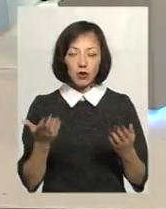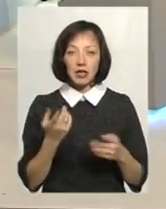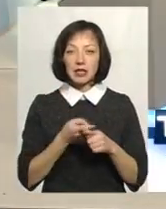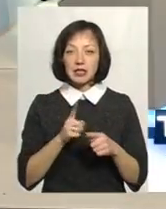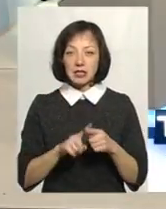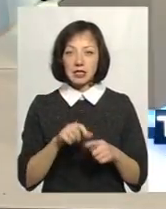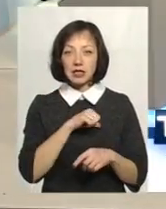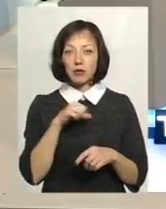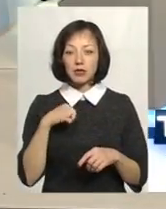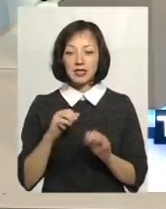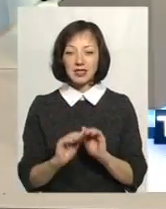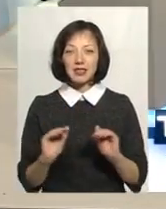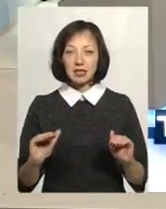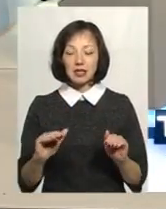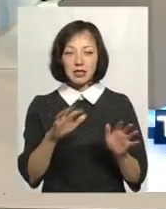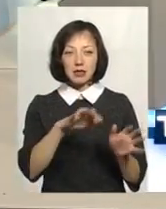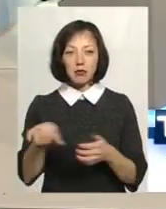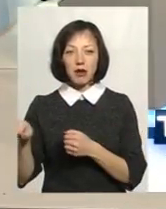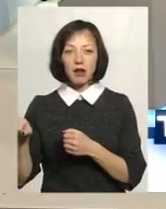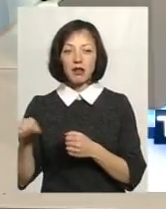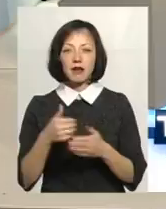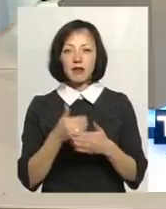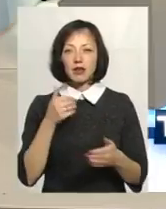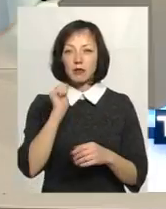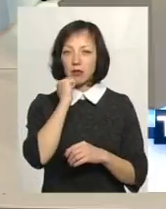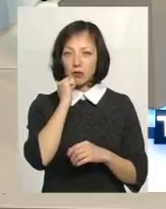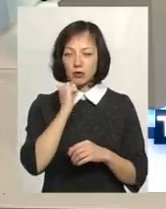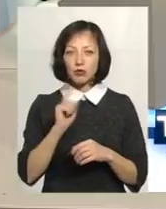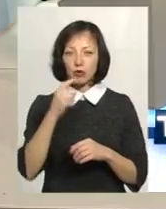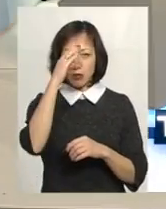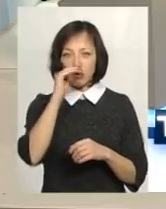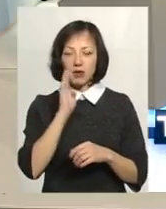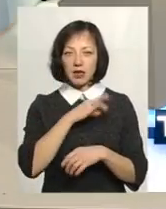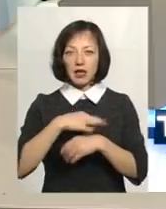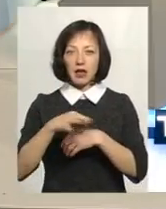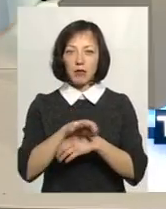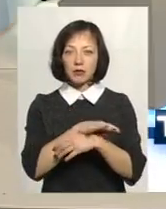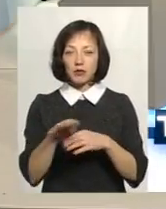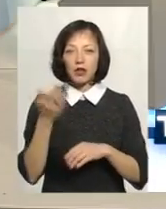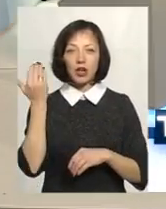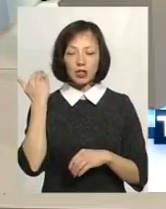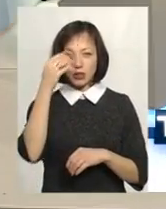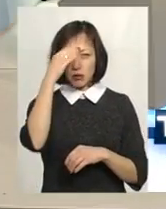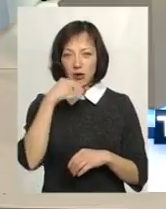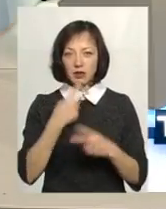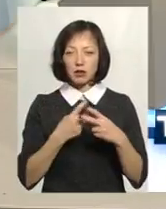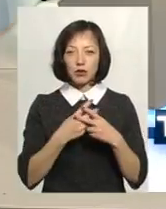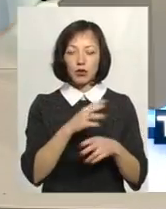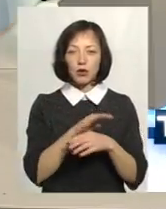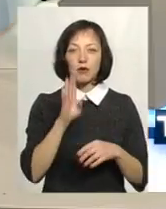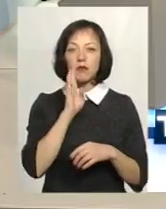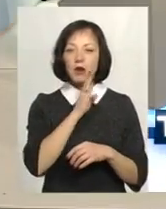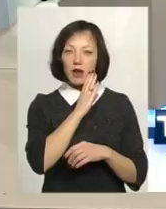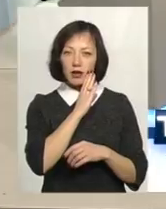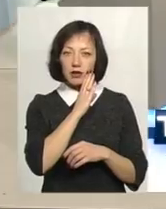І ці самостійні діти, яких забрали від бабусі, тому що батьків репресували ще раніше, батька засудили до розстрілу,